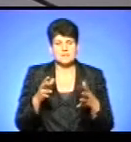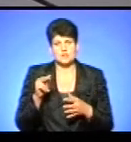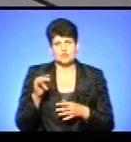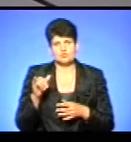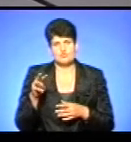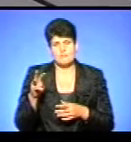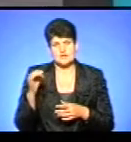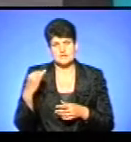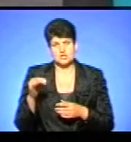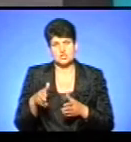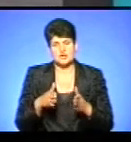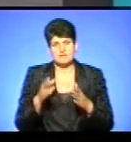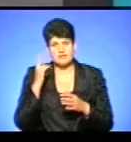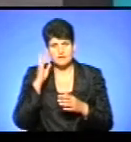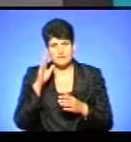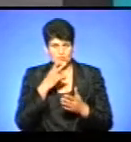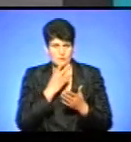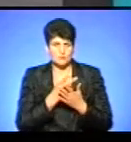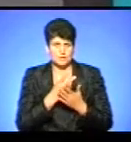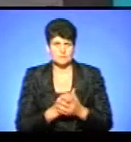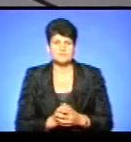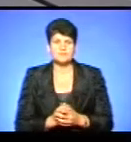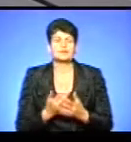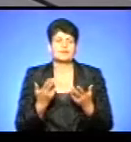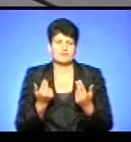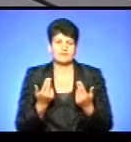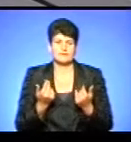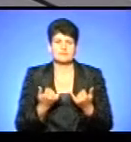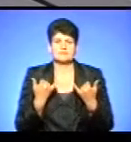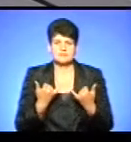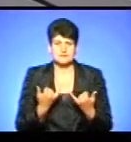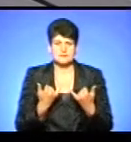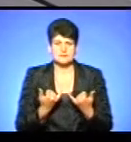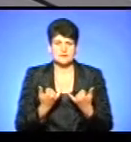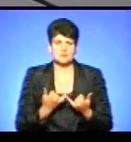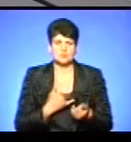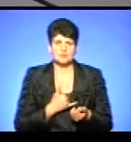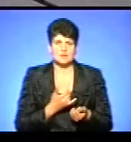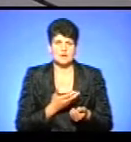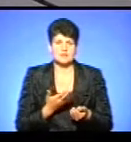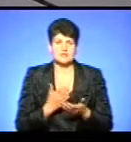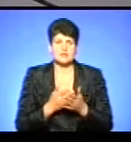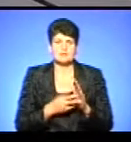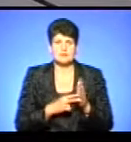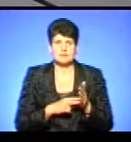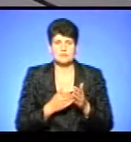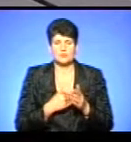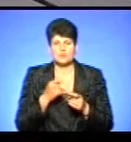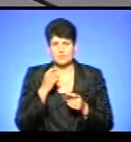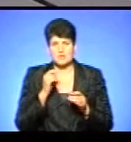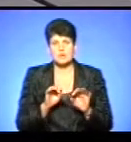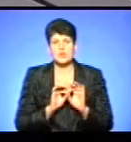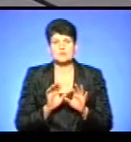шлях, і знаю, в Києві також буде репрезентація. Так, зараз у нас є такий план, ми хочемо в Україні